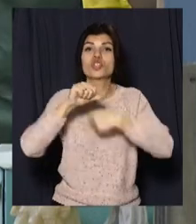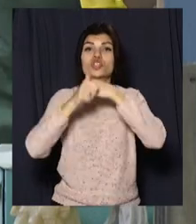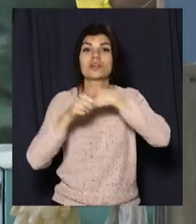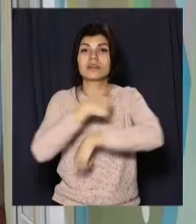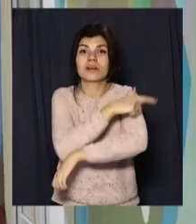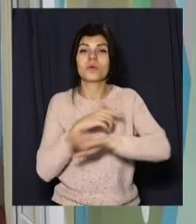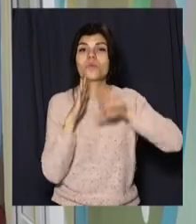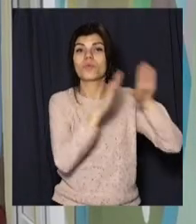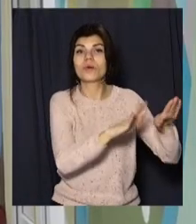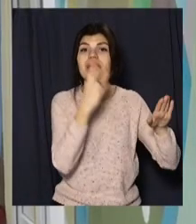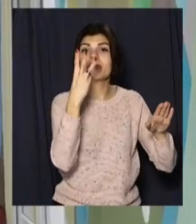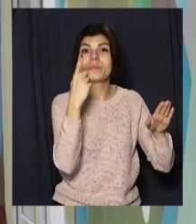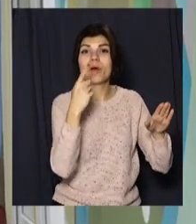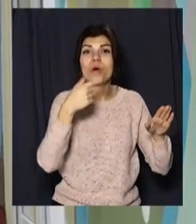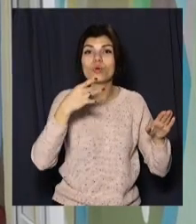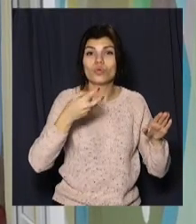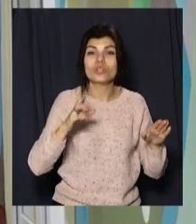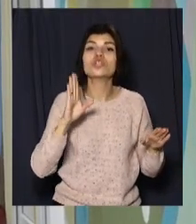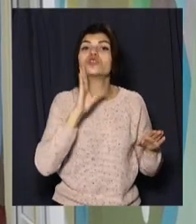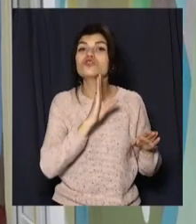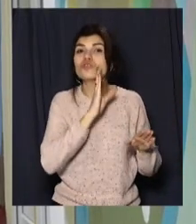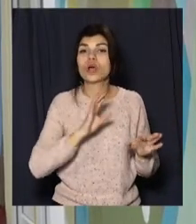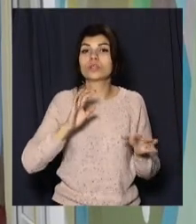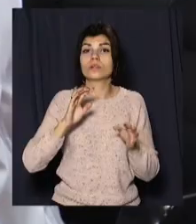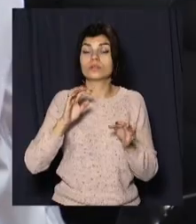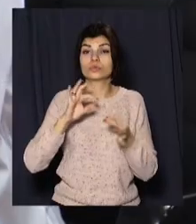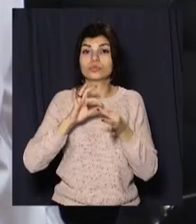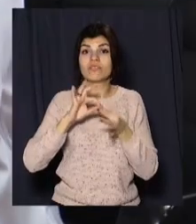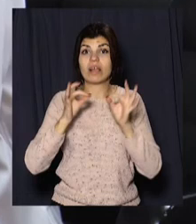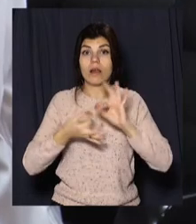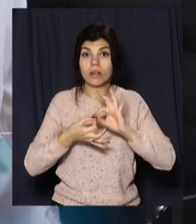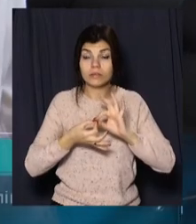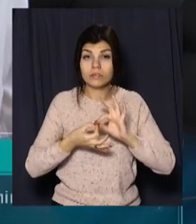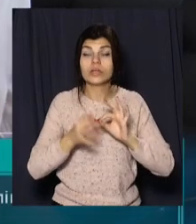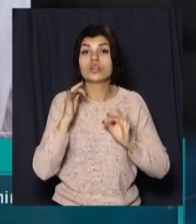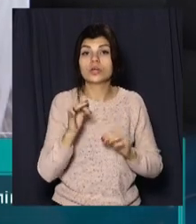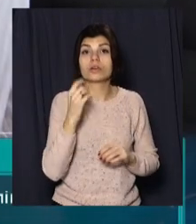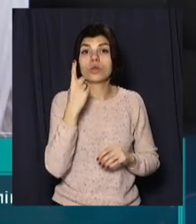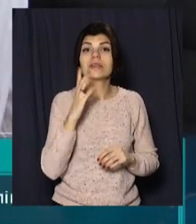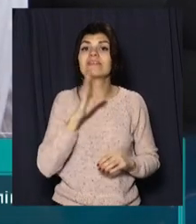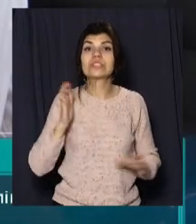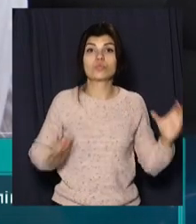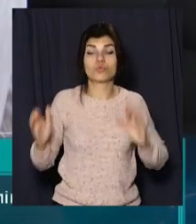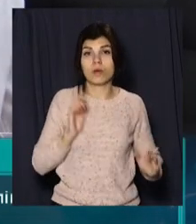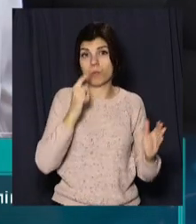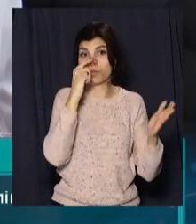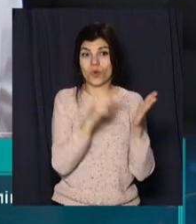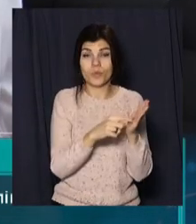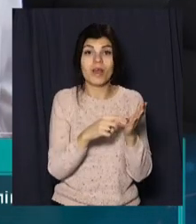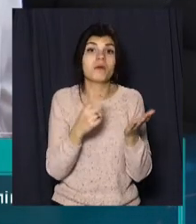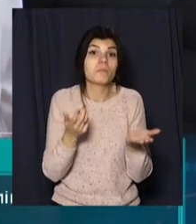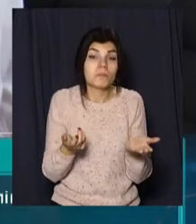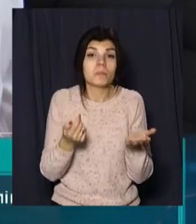лікарні 31 грудня, одна жінка в декреті та одна студентка. Яскраво, фейерверк, дуже нібито весело,